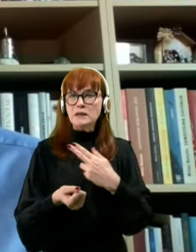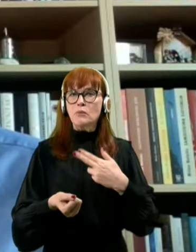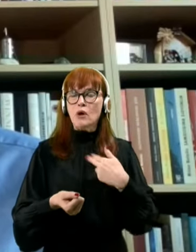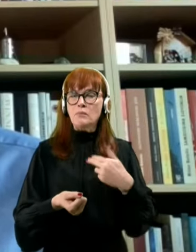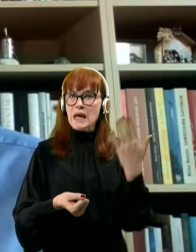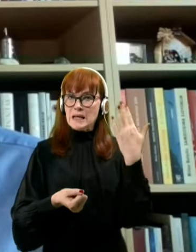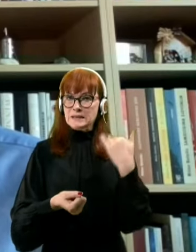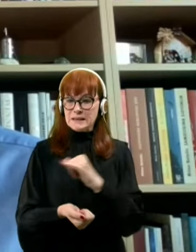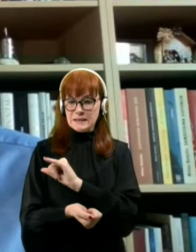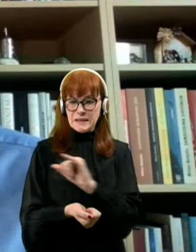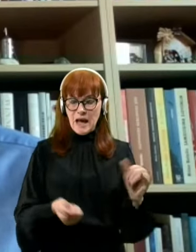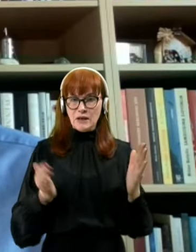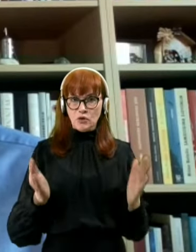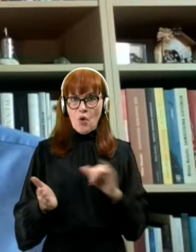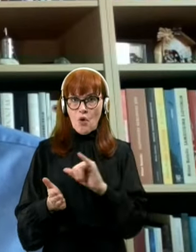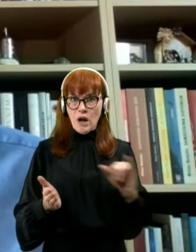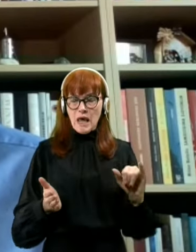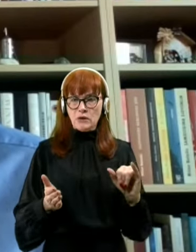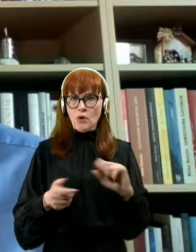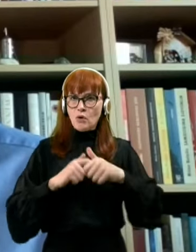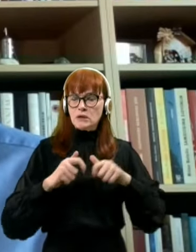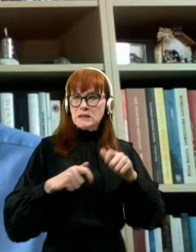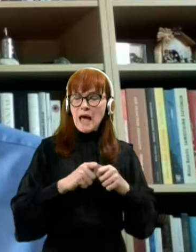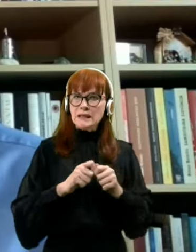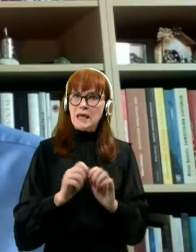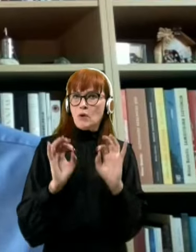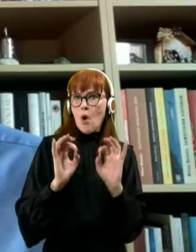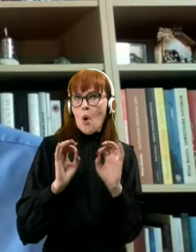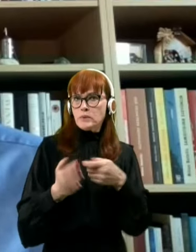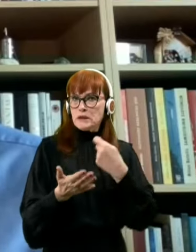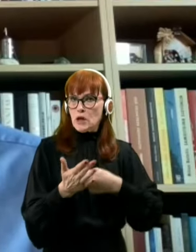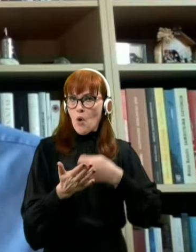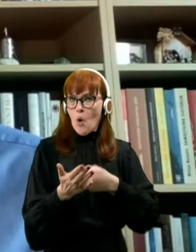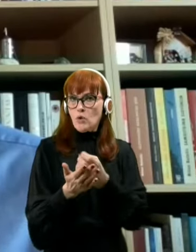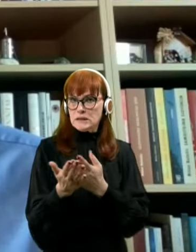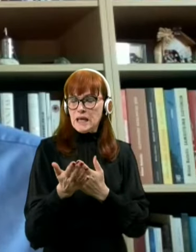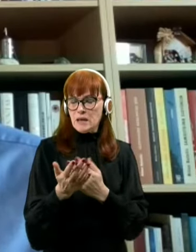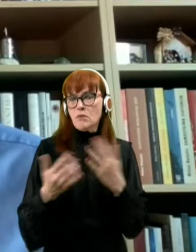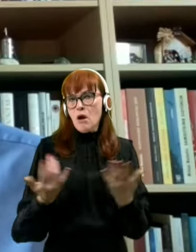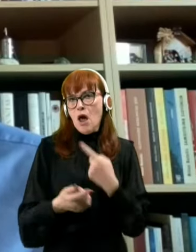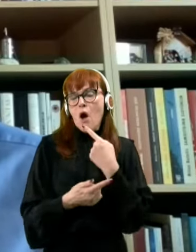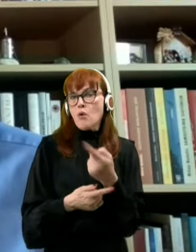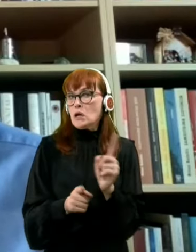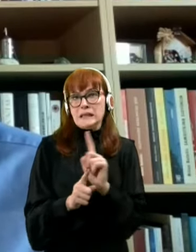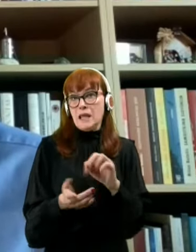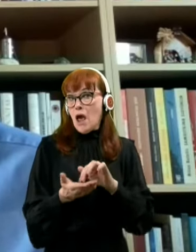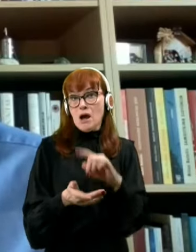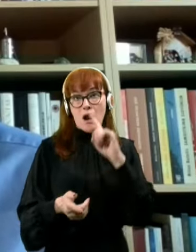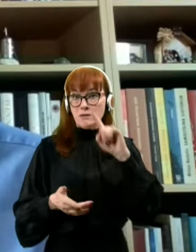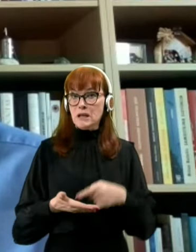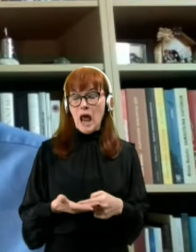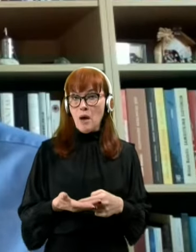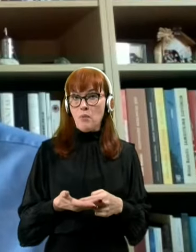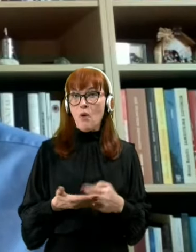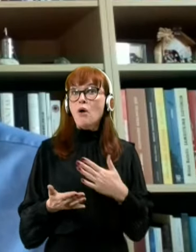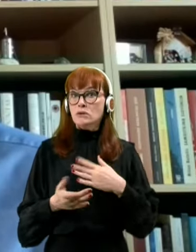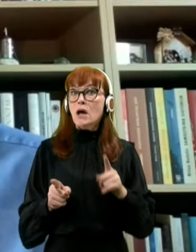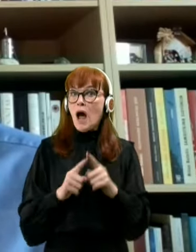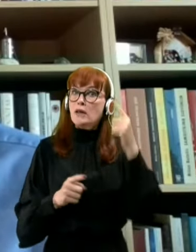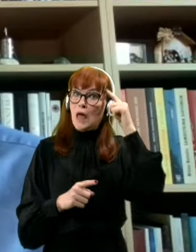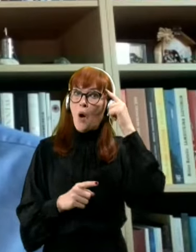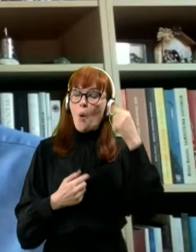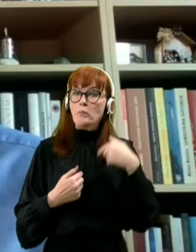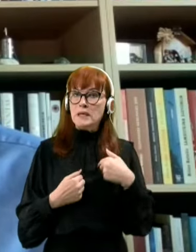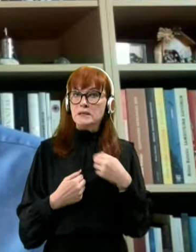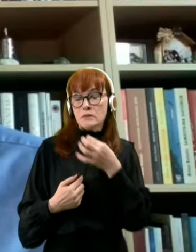v zadnjem letu in zadeve objektivno ocenimo, potem lahko rečemo, da nam ne gre slabo. Zakaj to tako mislim?